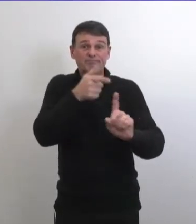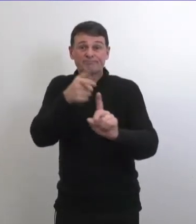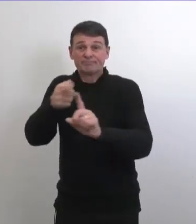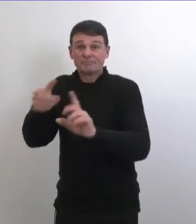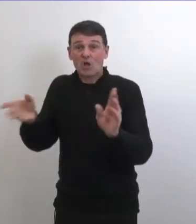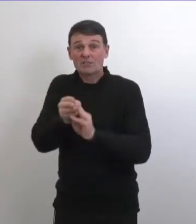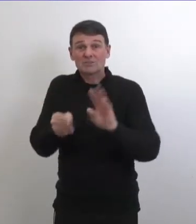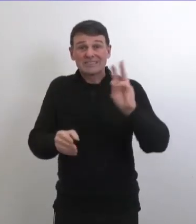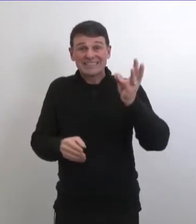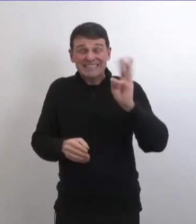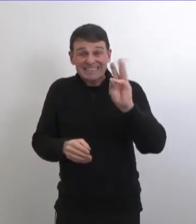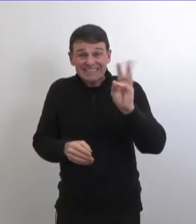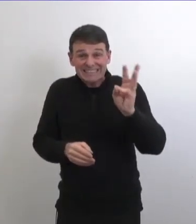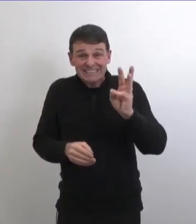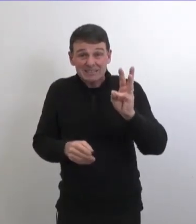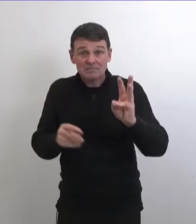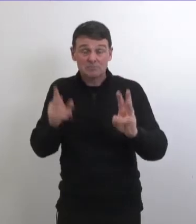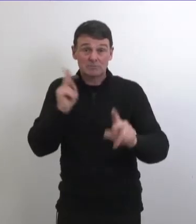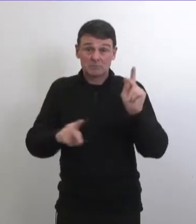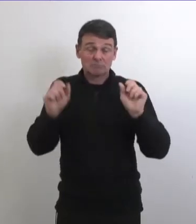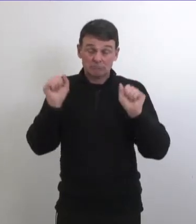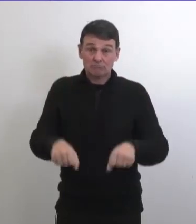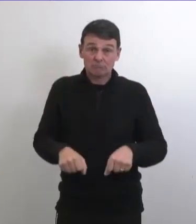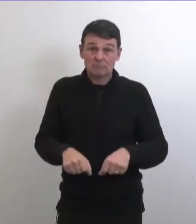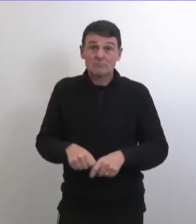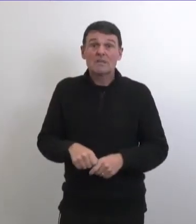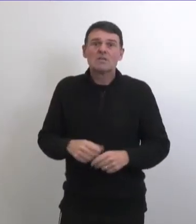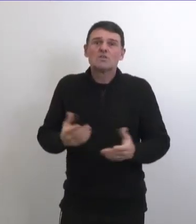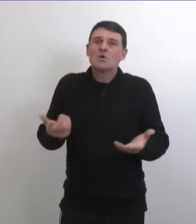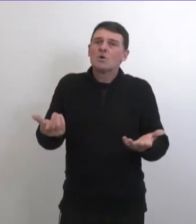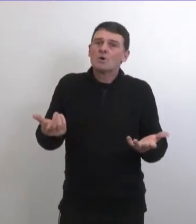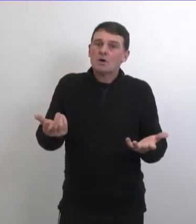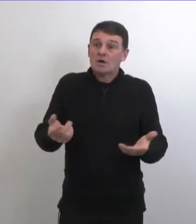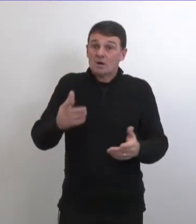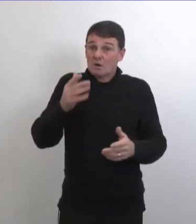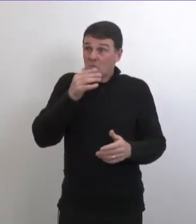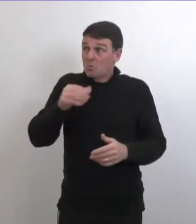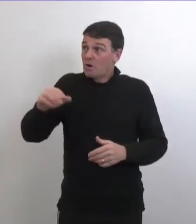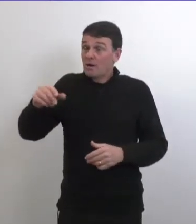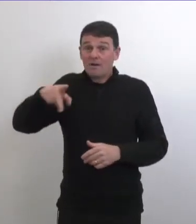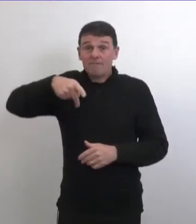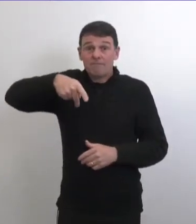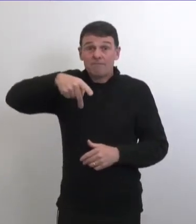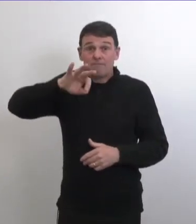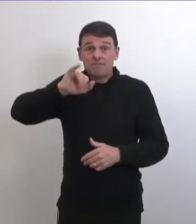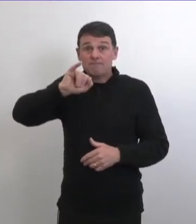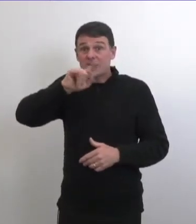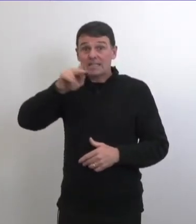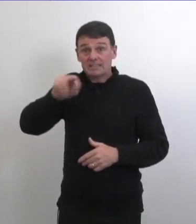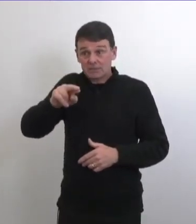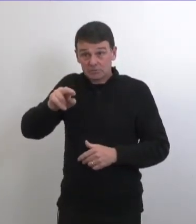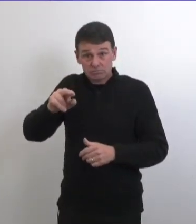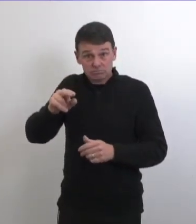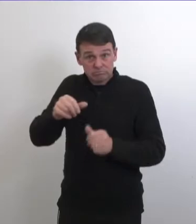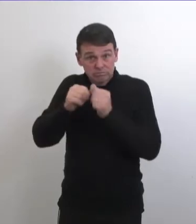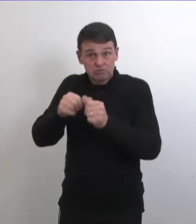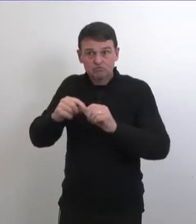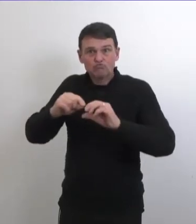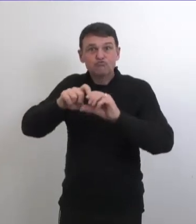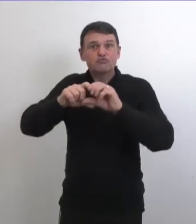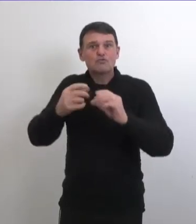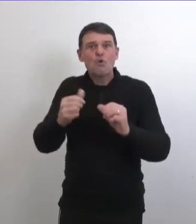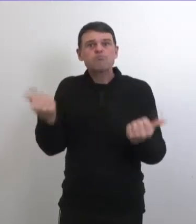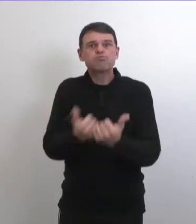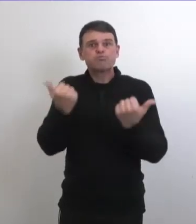alors à l'heure actuelle on peut avoir jusqu'à six doses d'une seule fiole donc on va certainement profiter de ça si cela continue